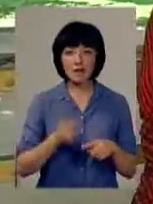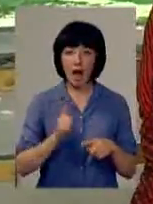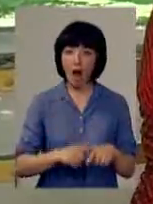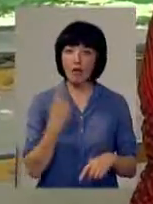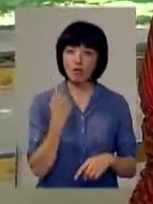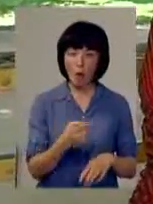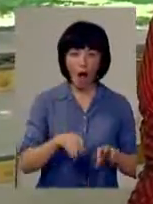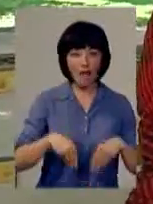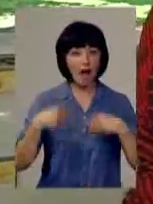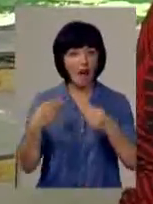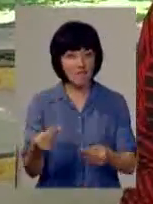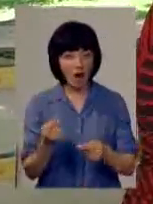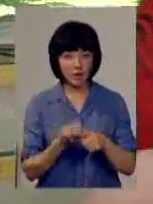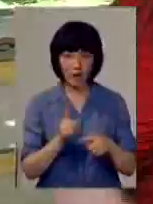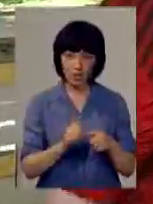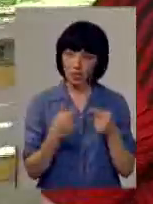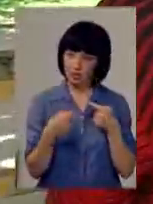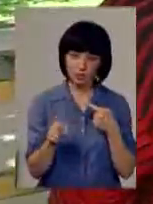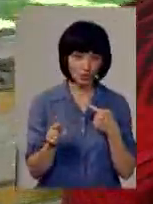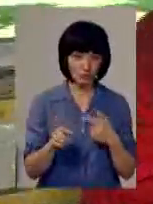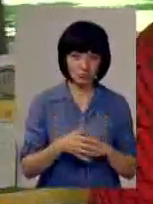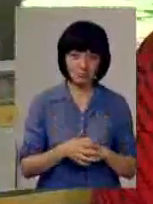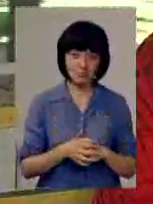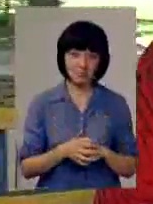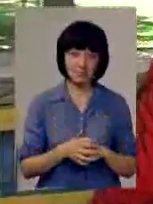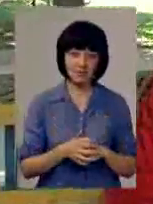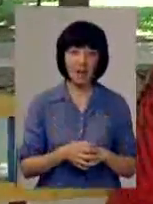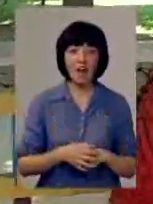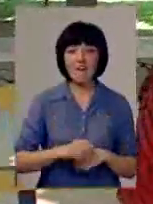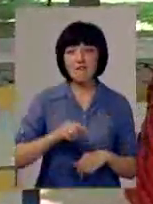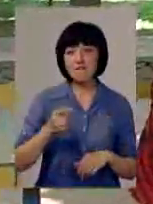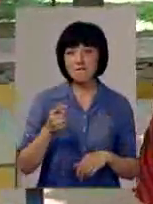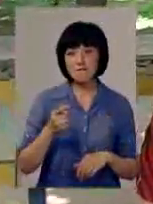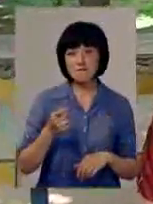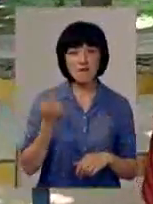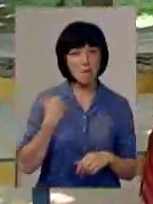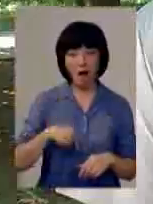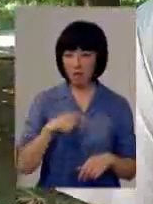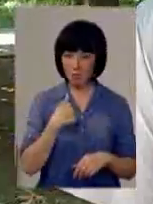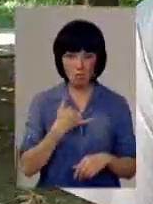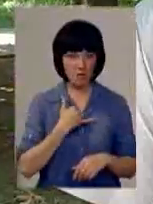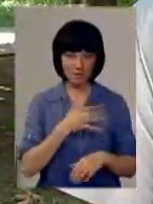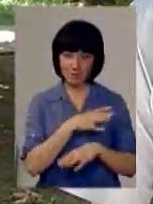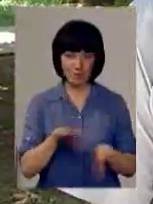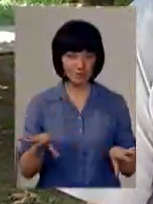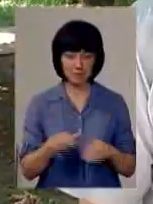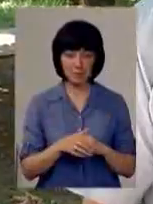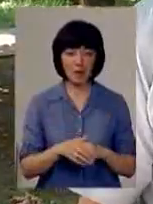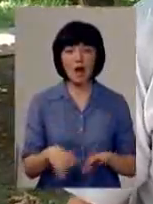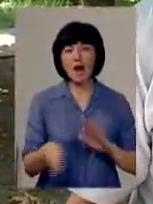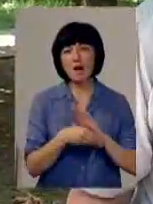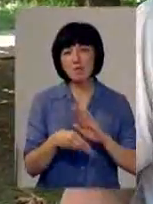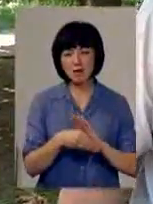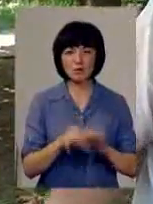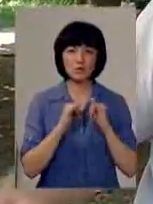одно, а давати – це інше. А вимагати в мене ніхто не вимагав. Існує хабарництво, в нас дуже